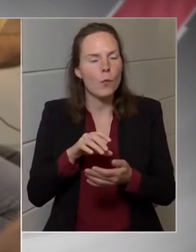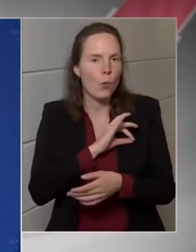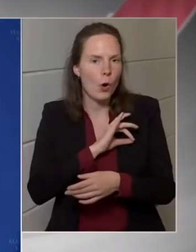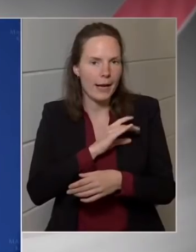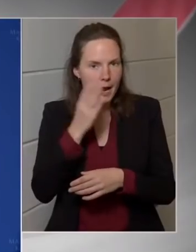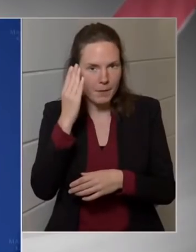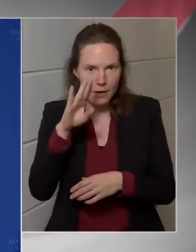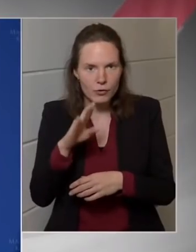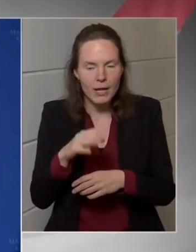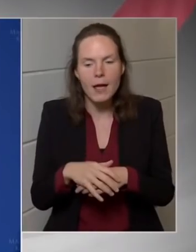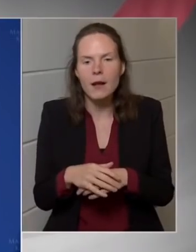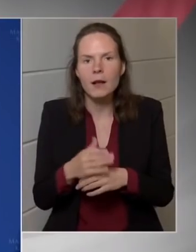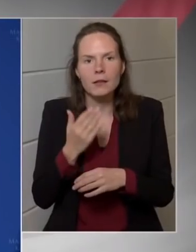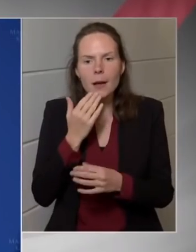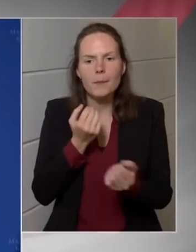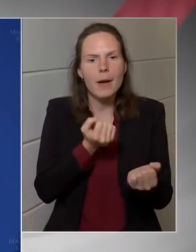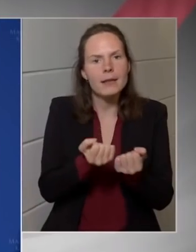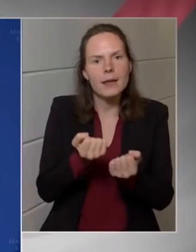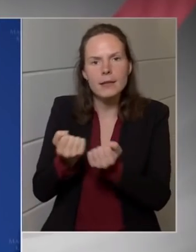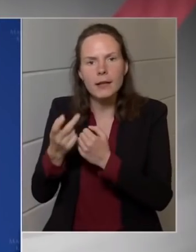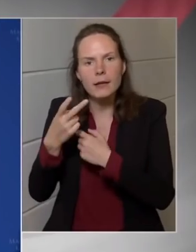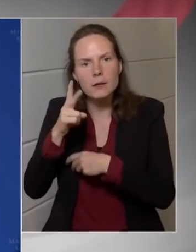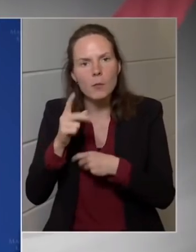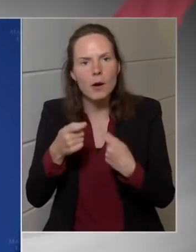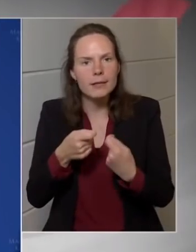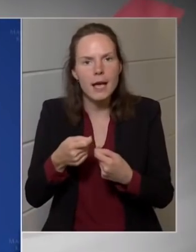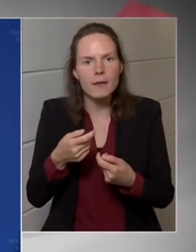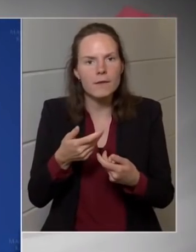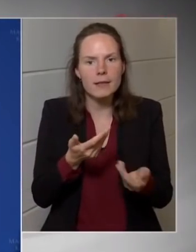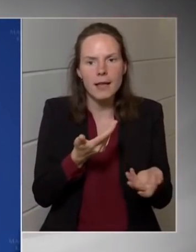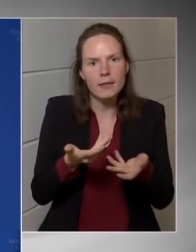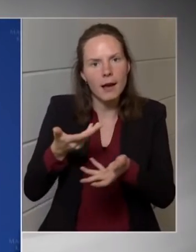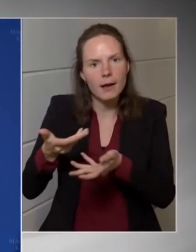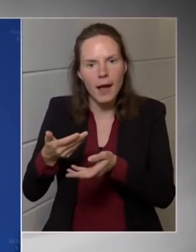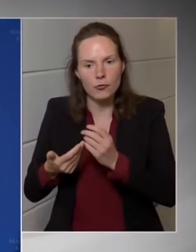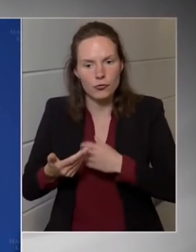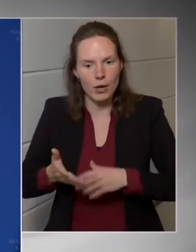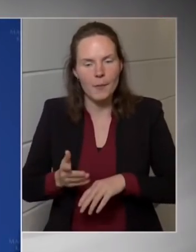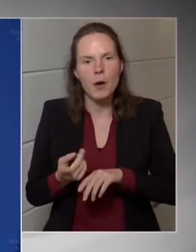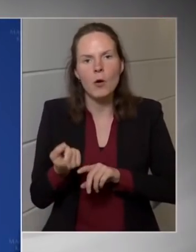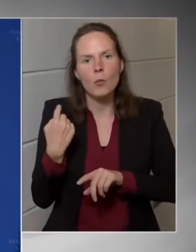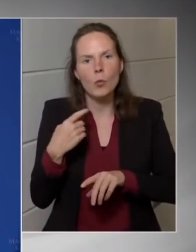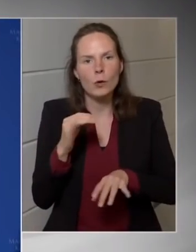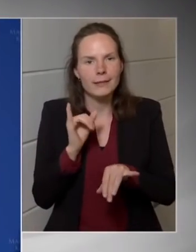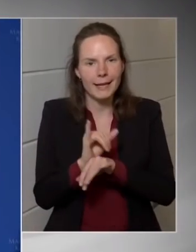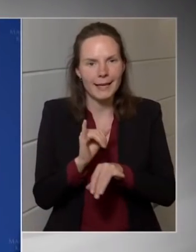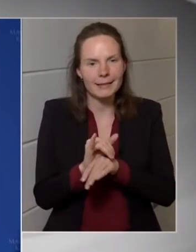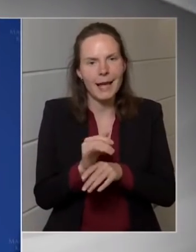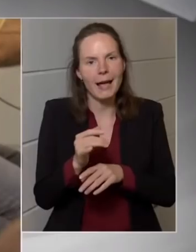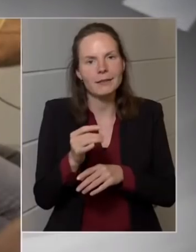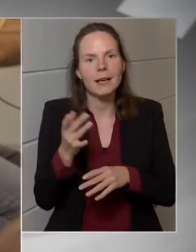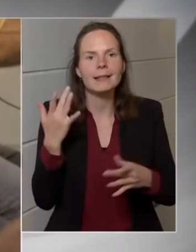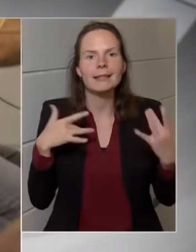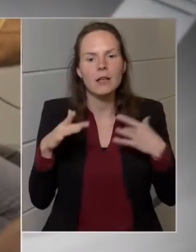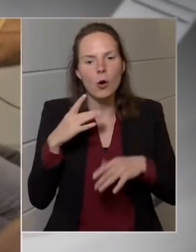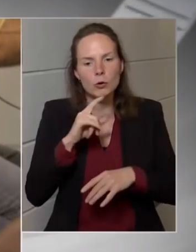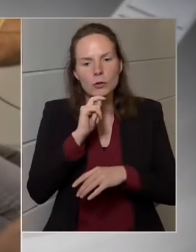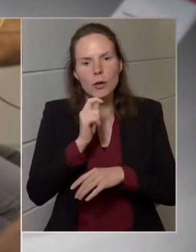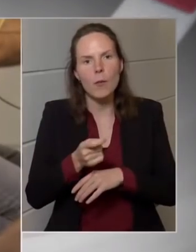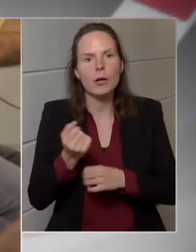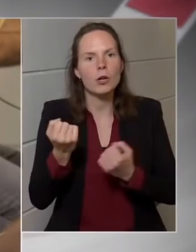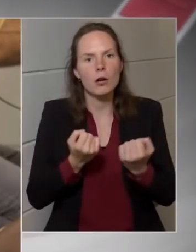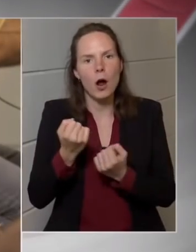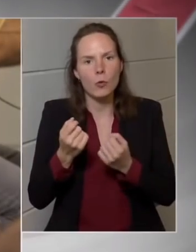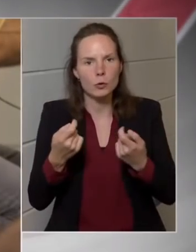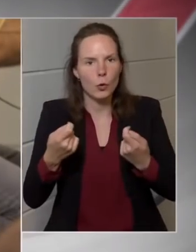a szakmai szervezetekkel sem, tehát itt az elmúlt héten ugye tiltakozott a Magyar Autóklub, a Taxis